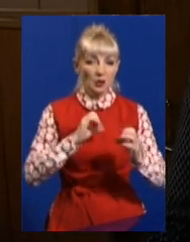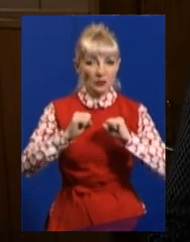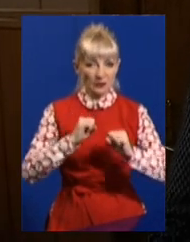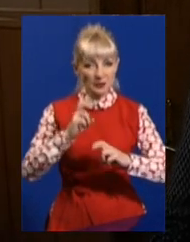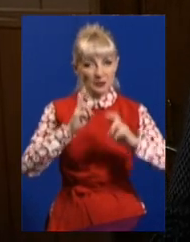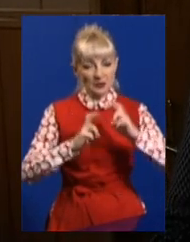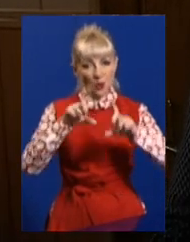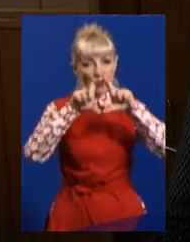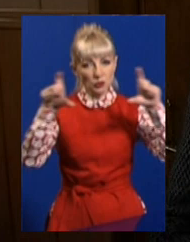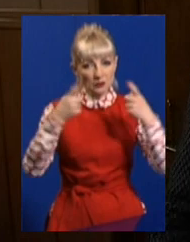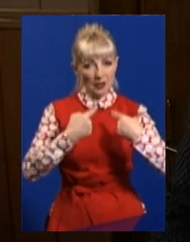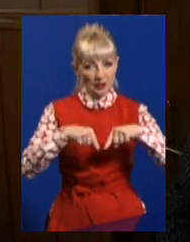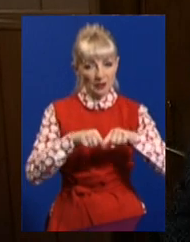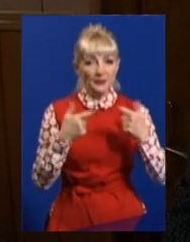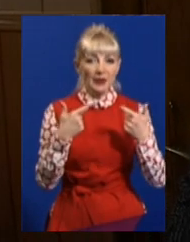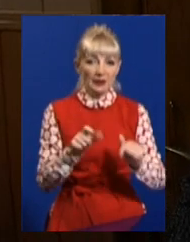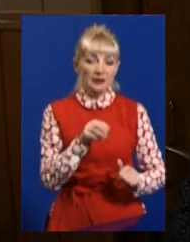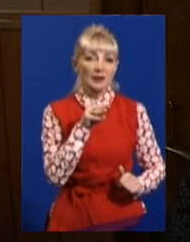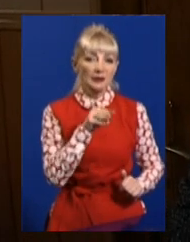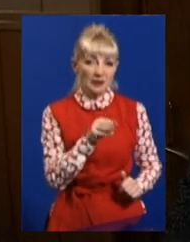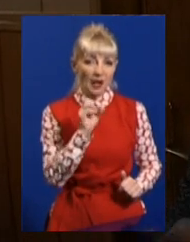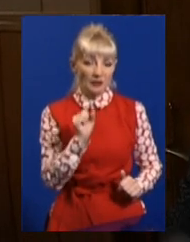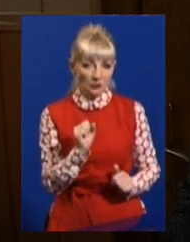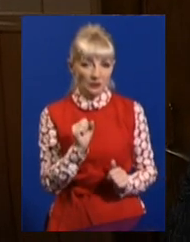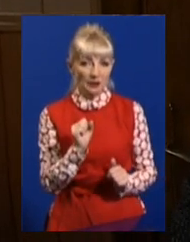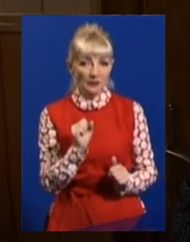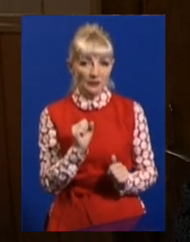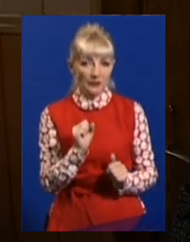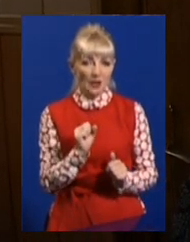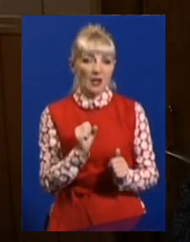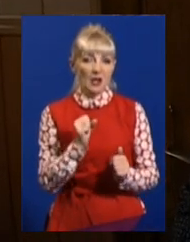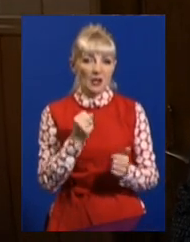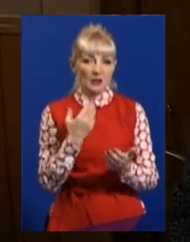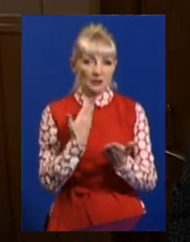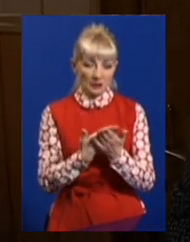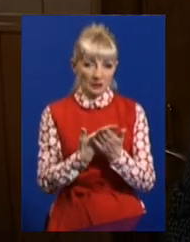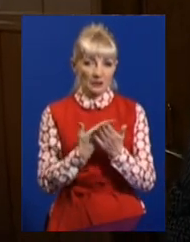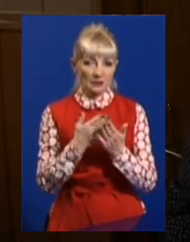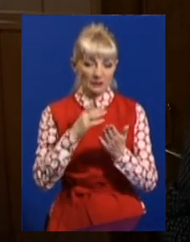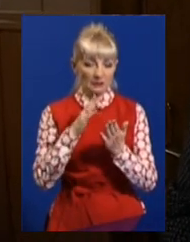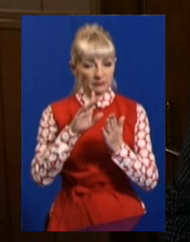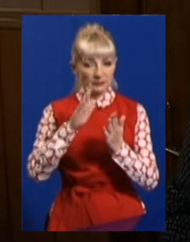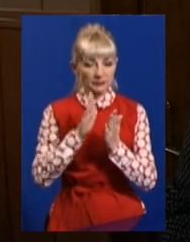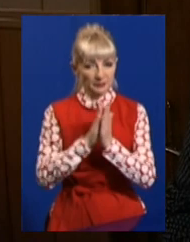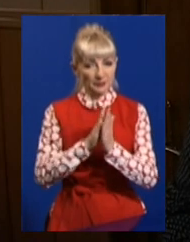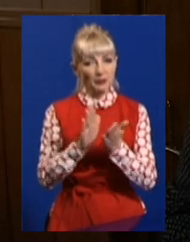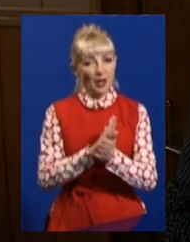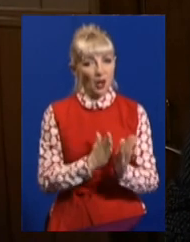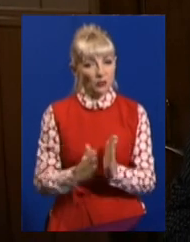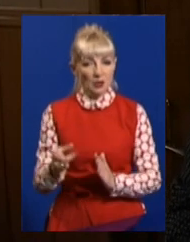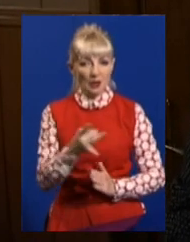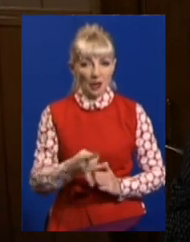організацій. Де Тетяна Анатолівна теж доводила свої вимоги щодо благоустрію в районі, щодо